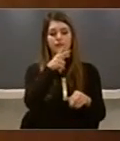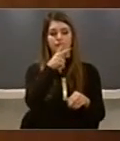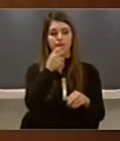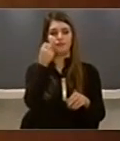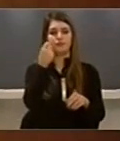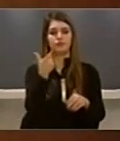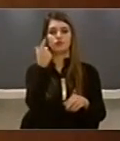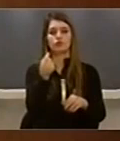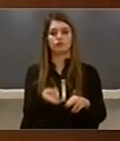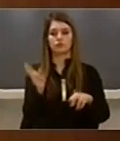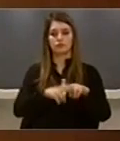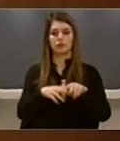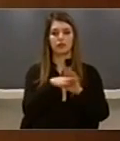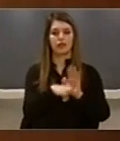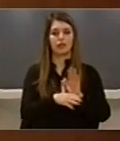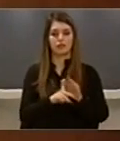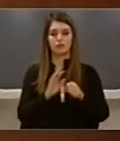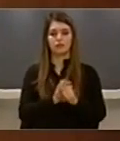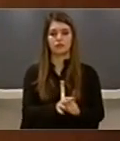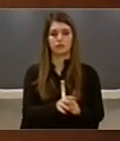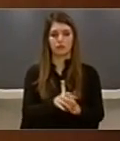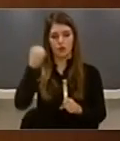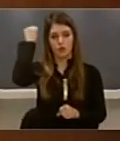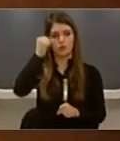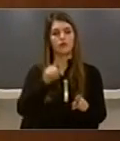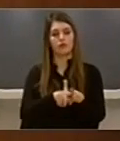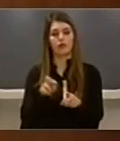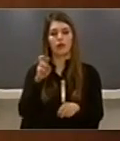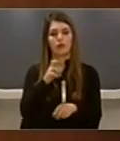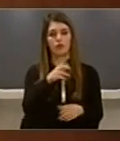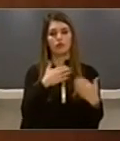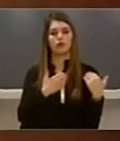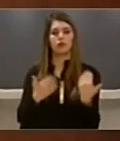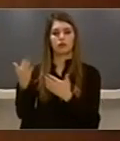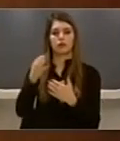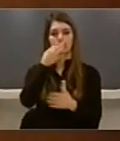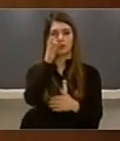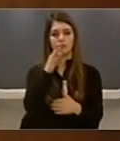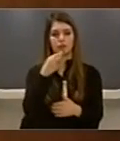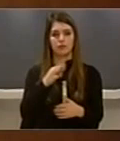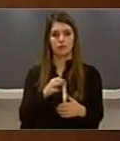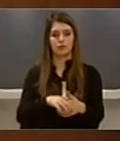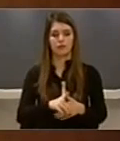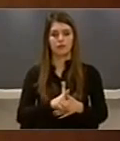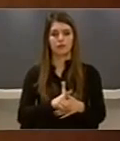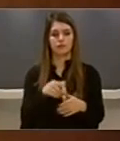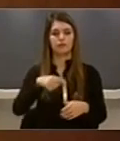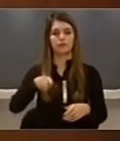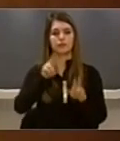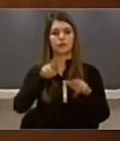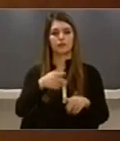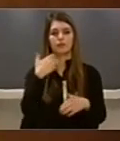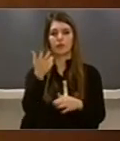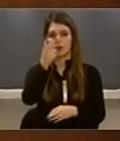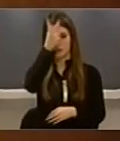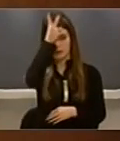Kundër një populli Që Evropës dhe botës I dhe një mburojt e civilizimit të saj I dhe gjecë kastriotin